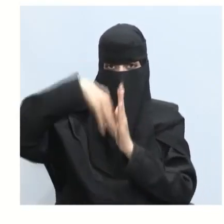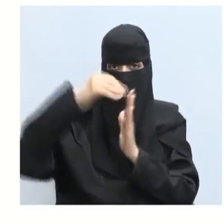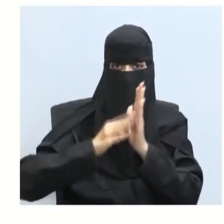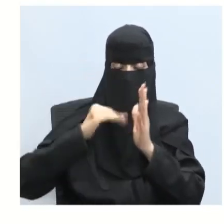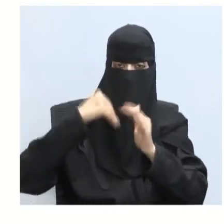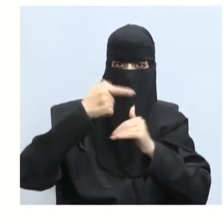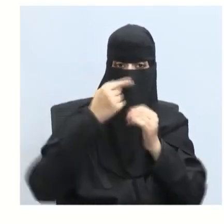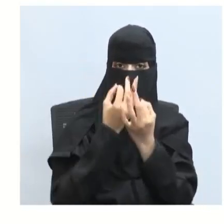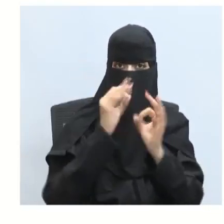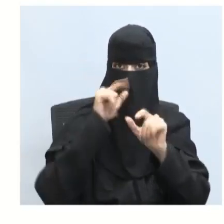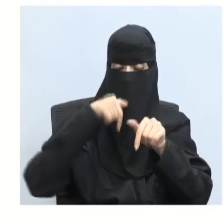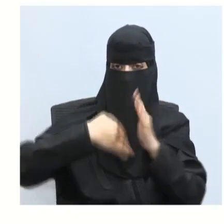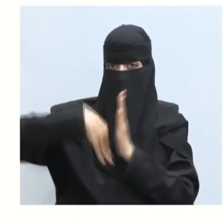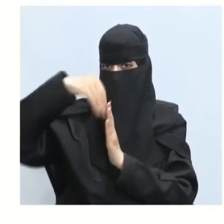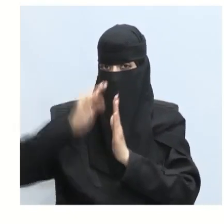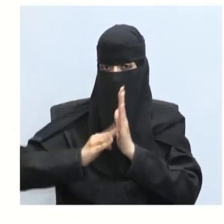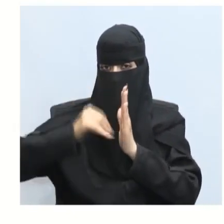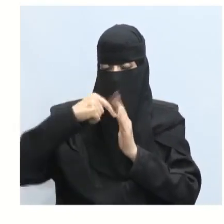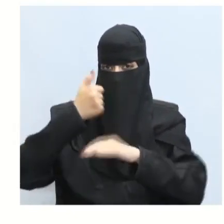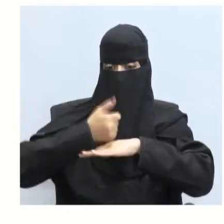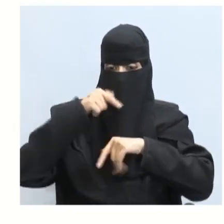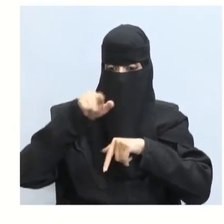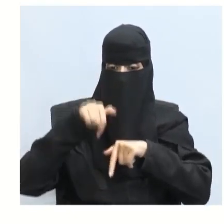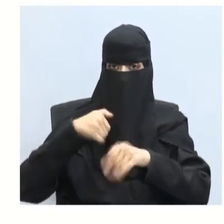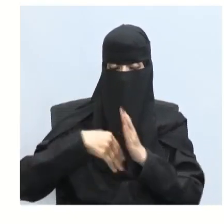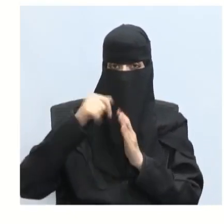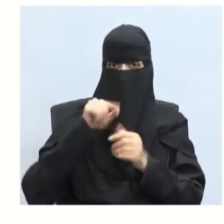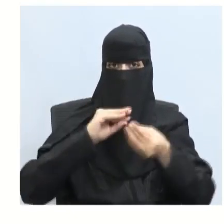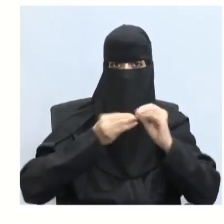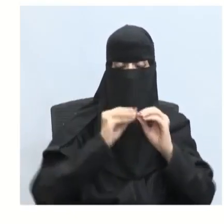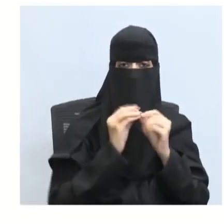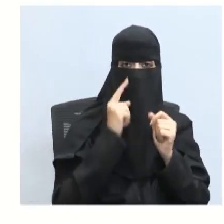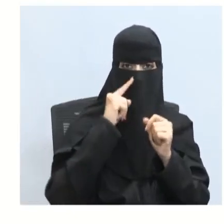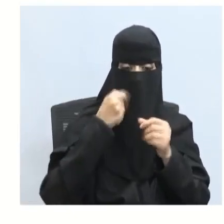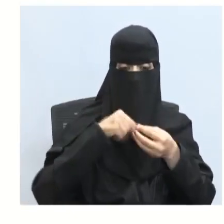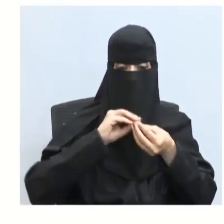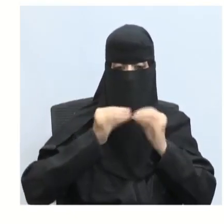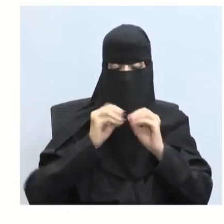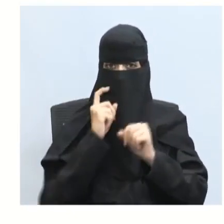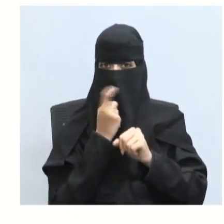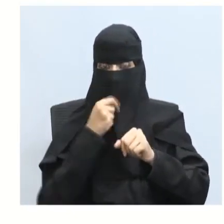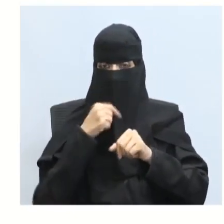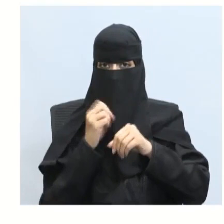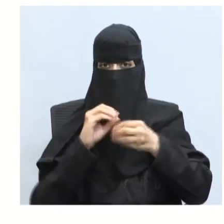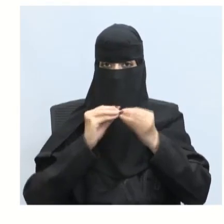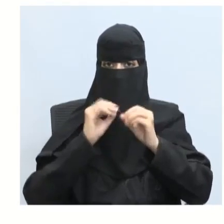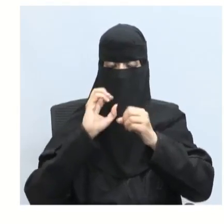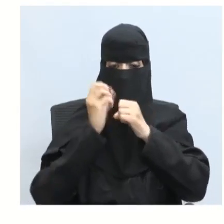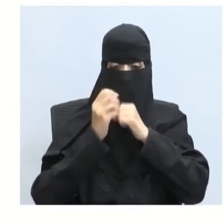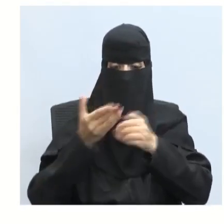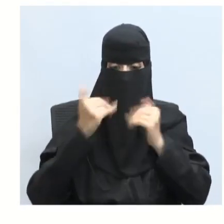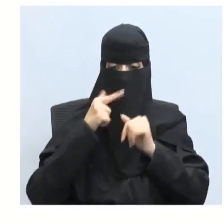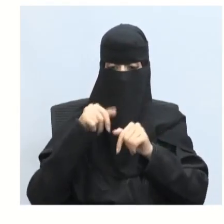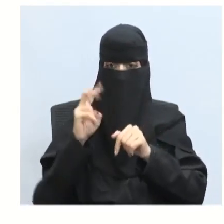متتامة الأصباغ الأساسية كانت عبارة عن الأصفر والأزرق الفاتح والأرجواني الثانوية أحمر